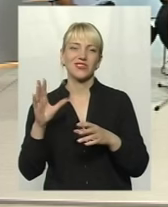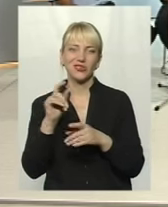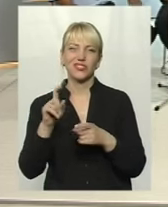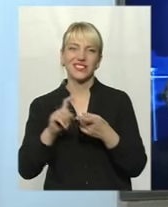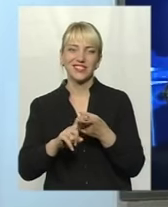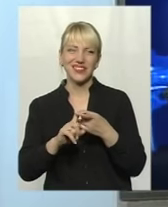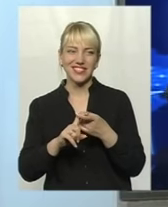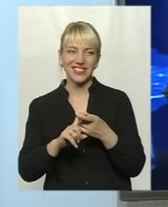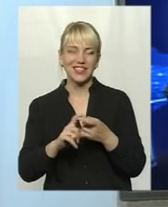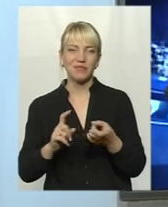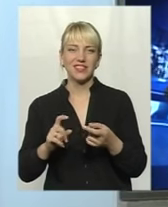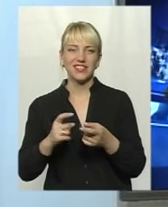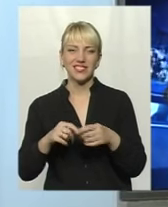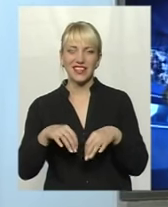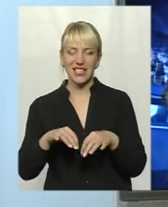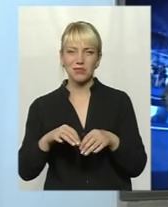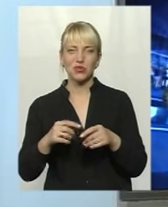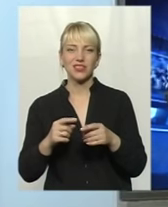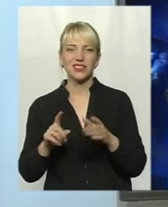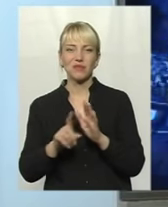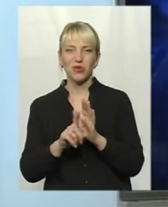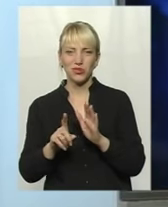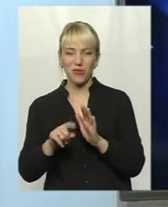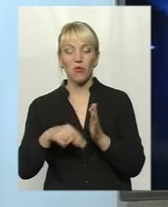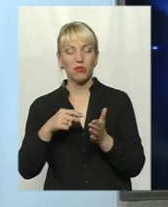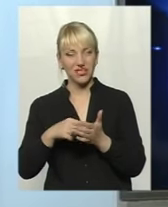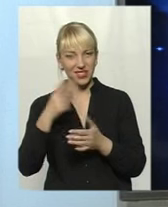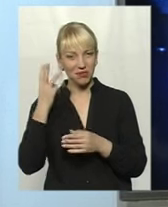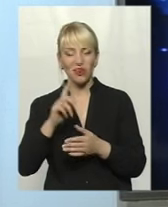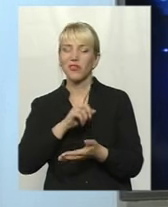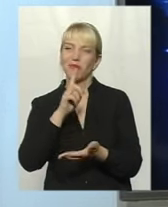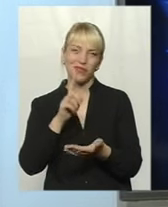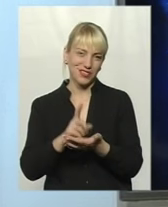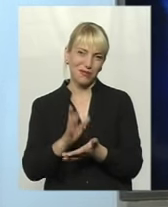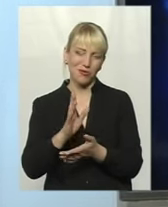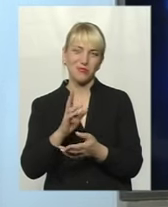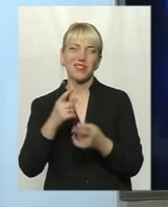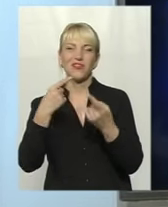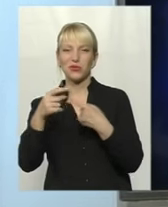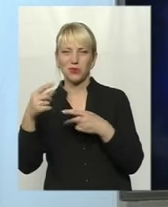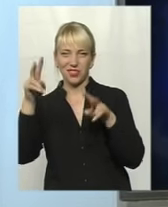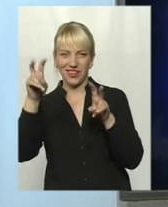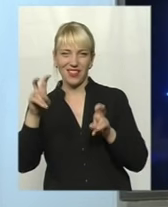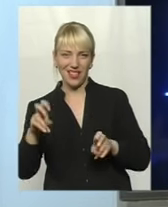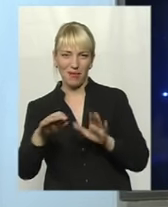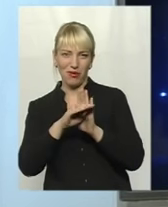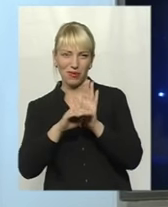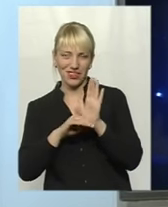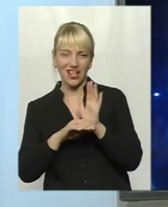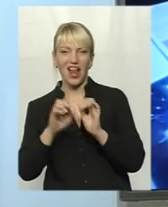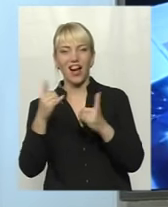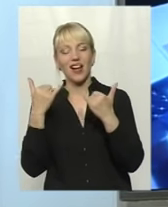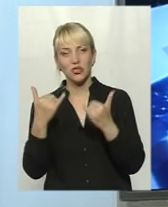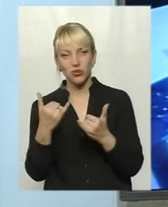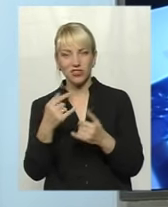транспортного сполучення в місті Хмельмецькому ми, звичайно, зачепимо в одному з наступних ефірів. А